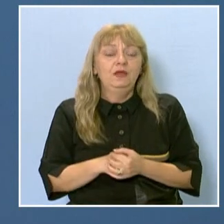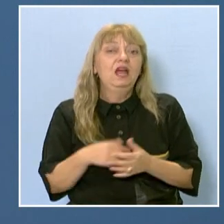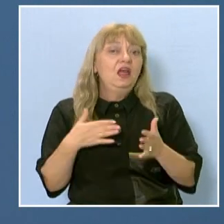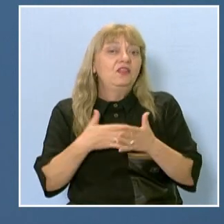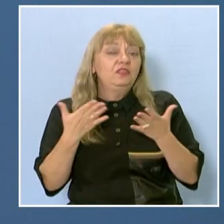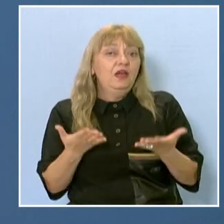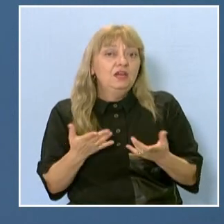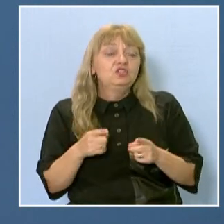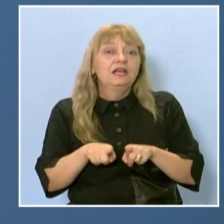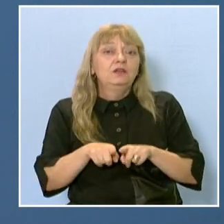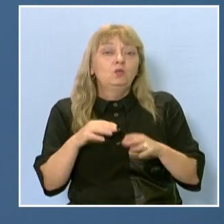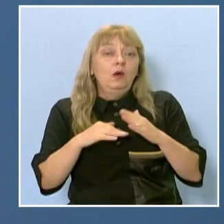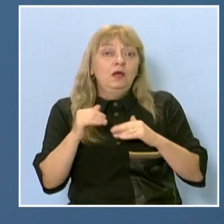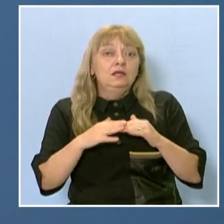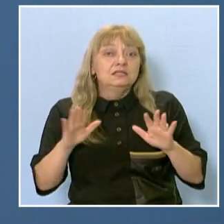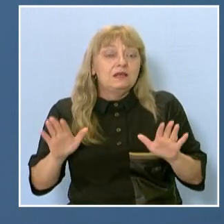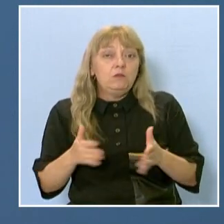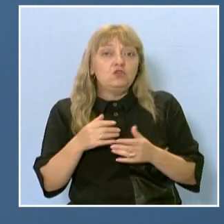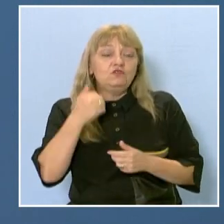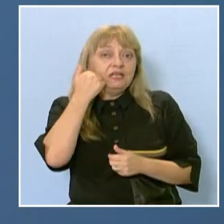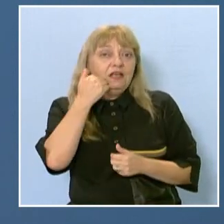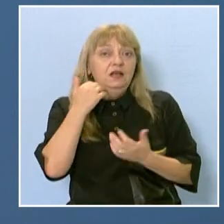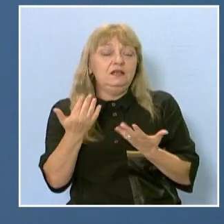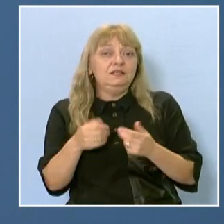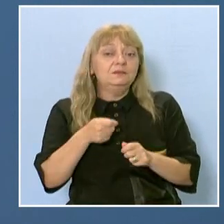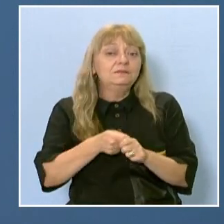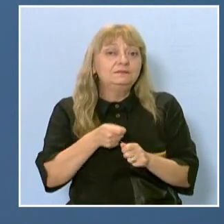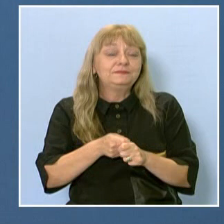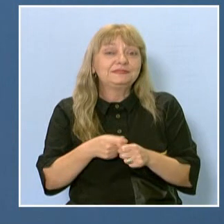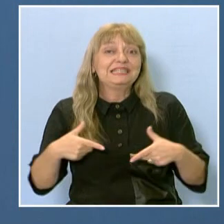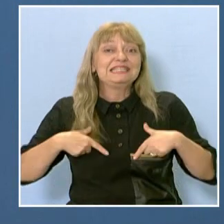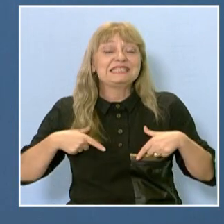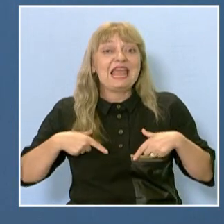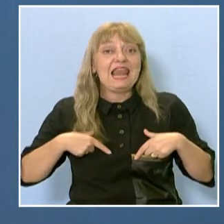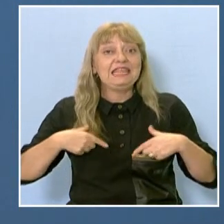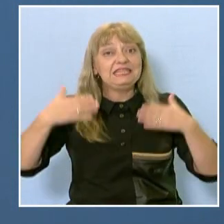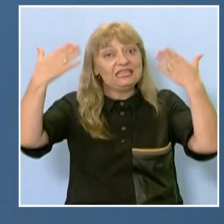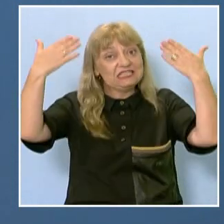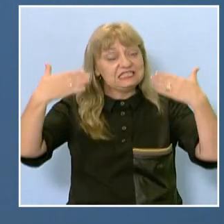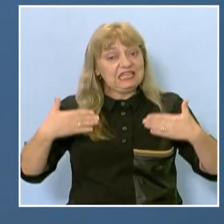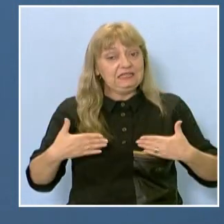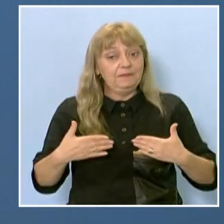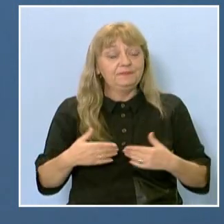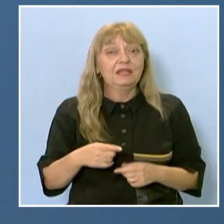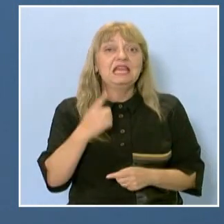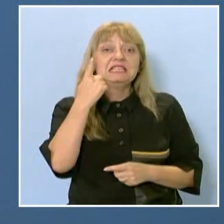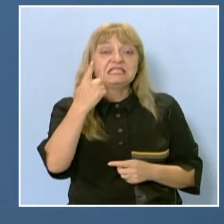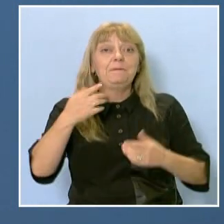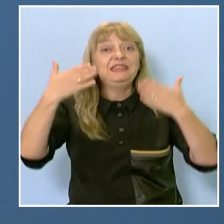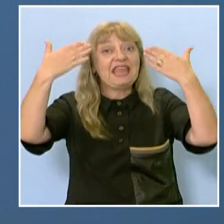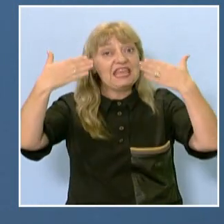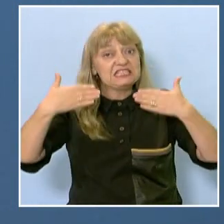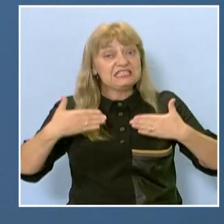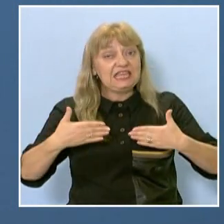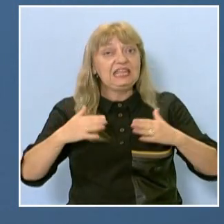практика се започва да се използва изграждането на зелени стени. Т.е. по самите стени на сградите